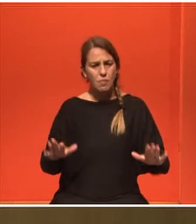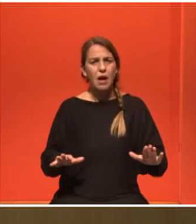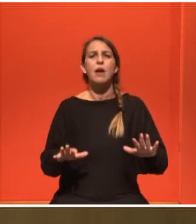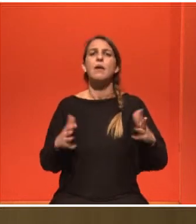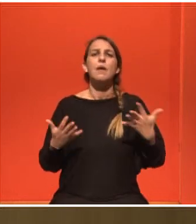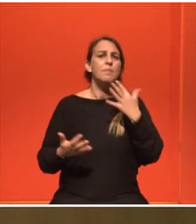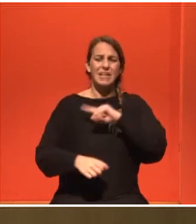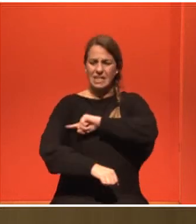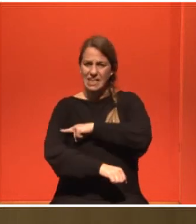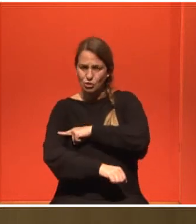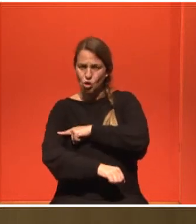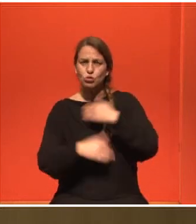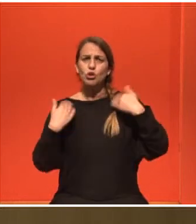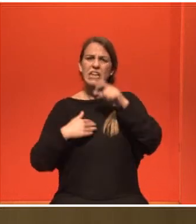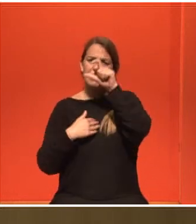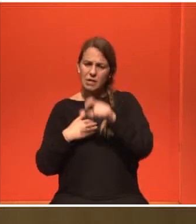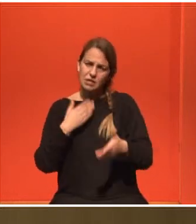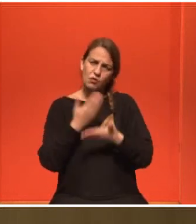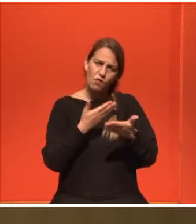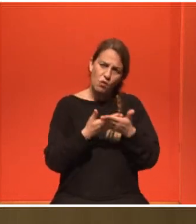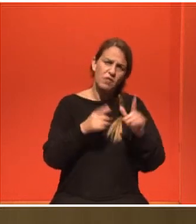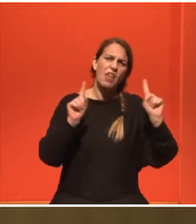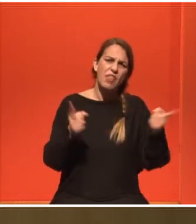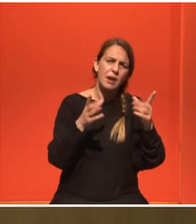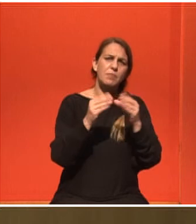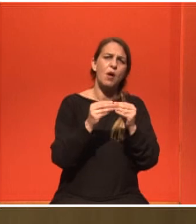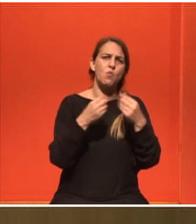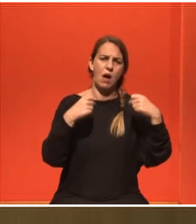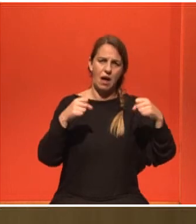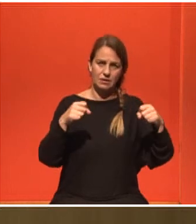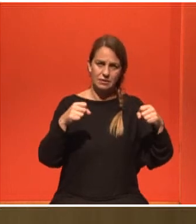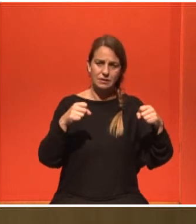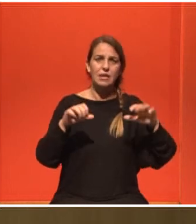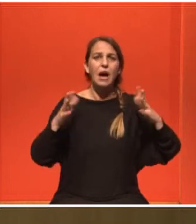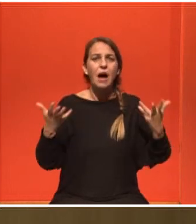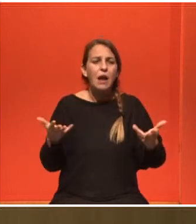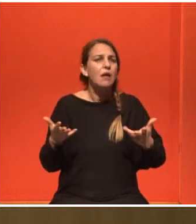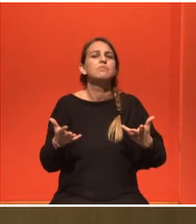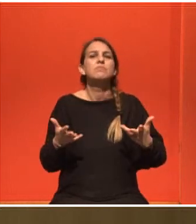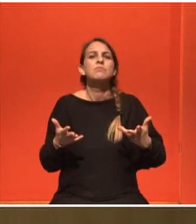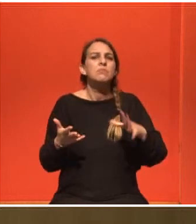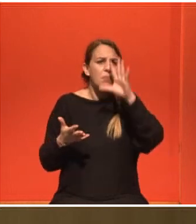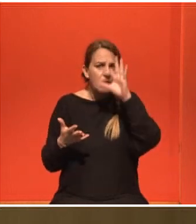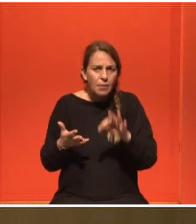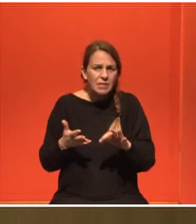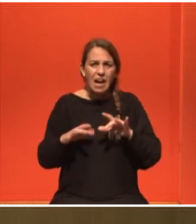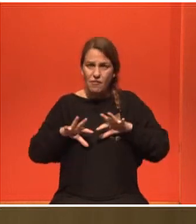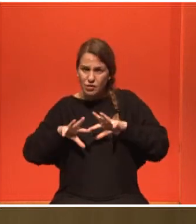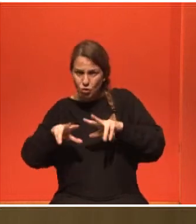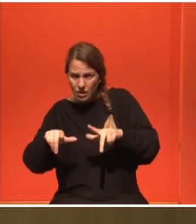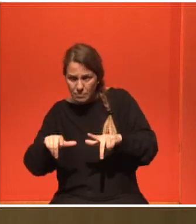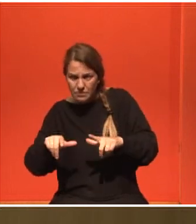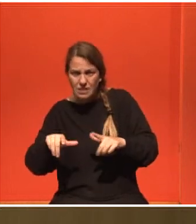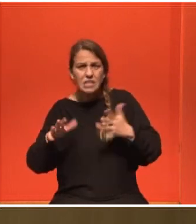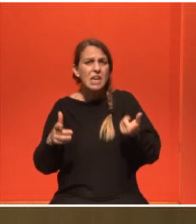Άρα μιλάμε για αποκατάσταση και θεραπευτική άσκηση. Σωστά. Ποιος είναι τελικά ο πιο αρμόδιος από τον φυσικοαπευτή και πόσο μάλλον